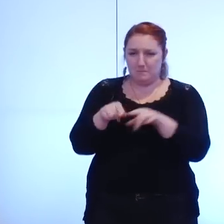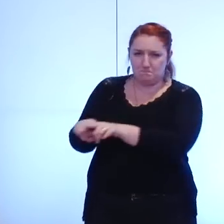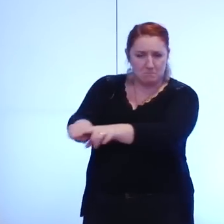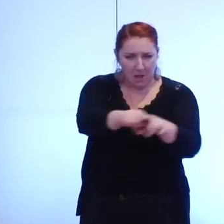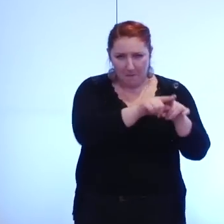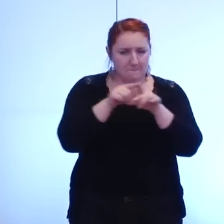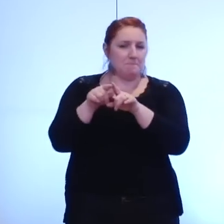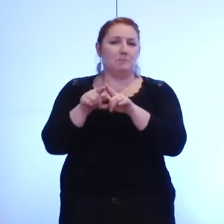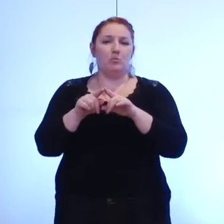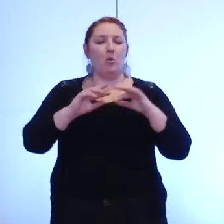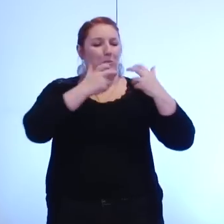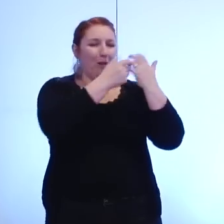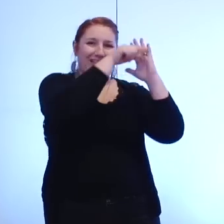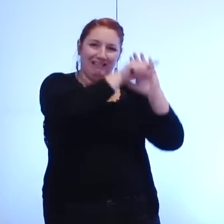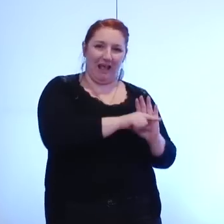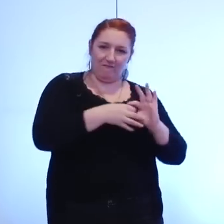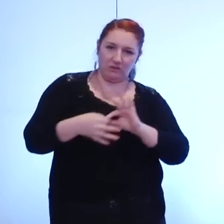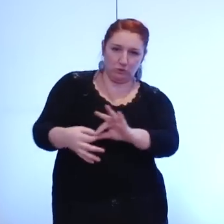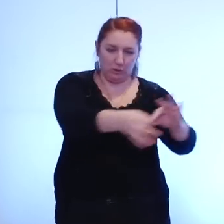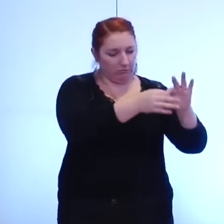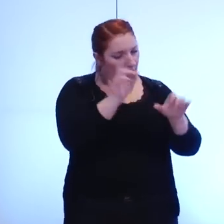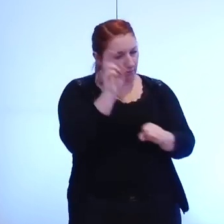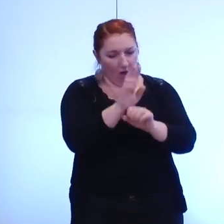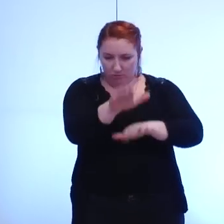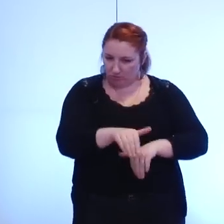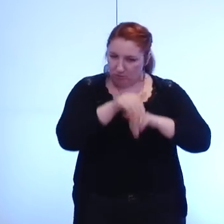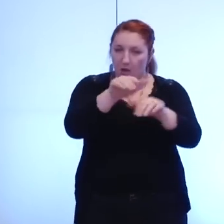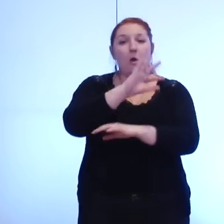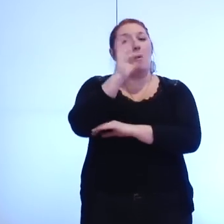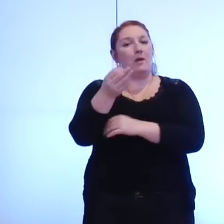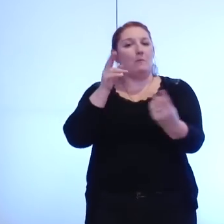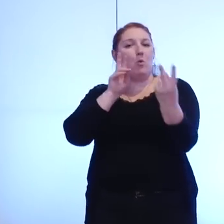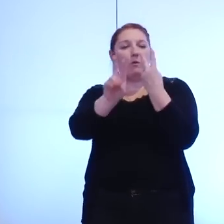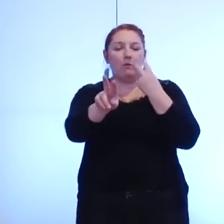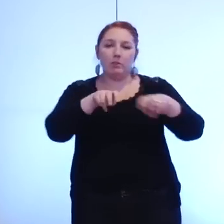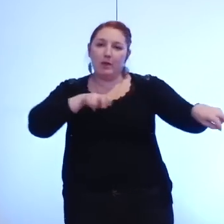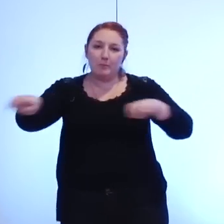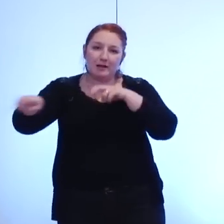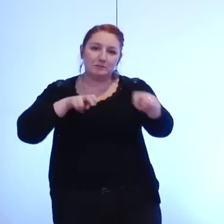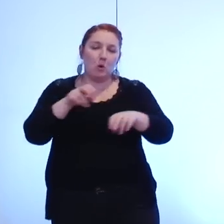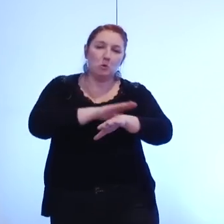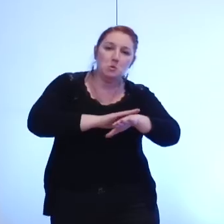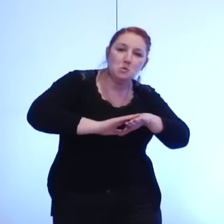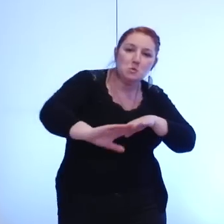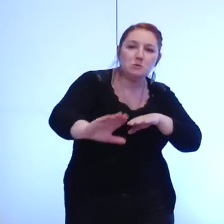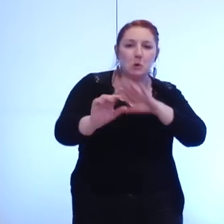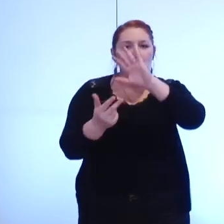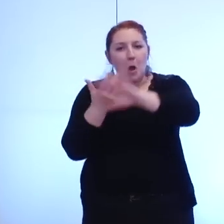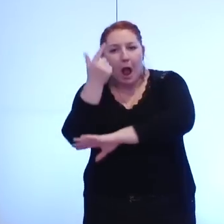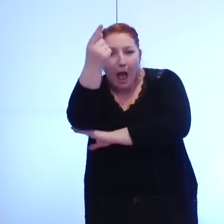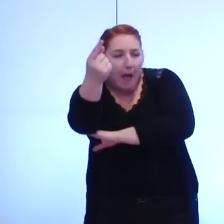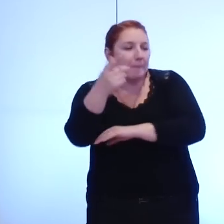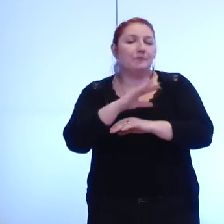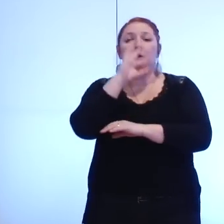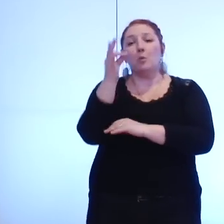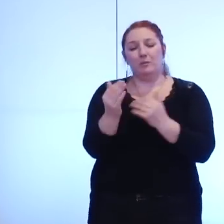politiques tarifaires solidaires oui un modèle de déplacement avec des mobilités douces et durables oui un plan